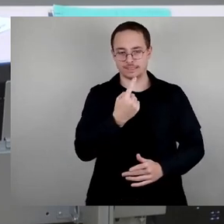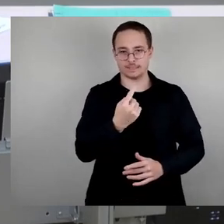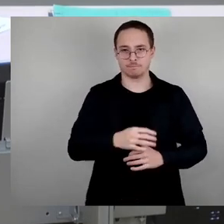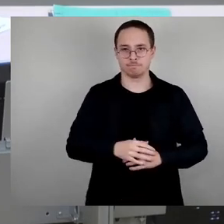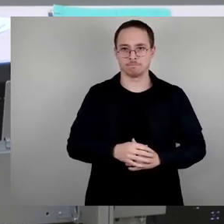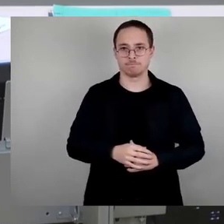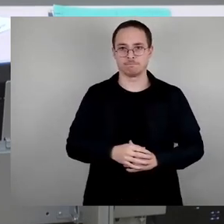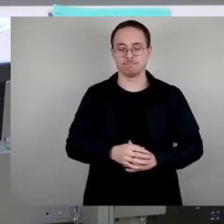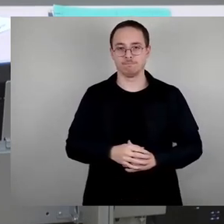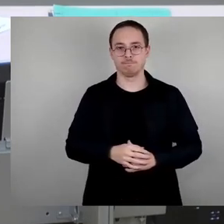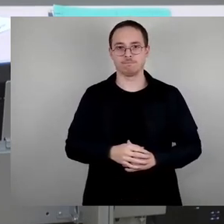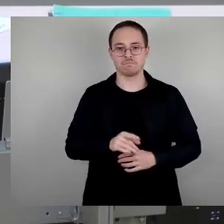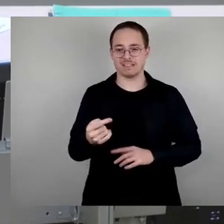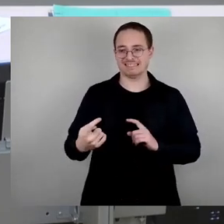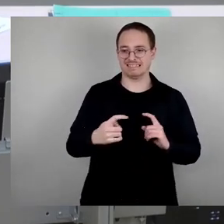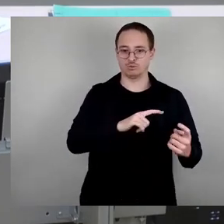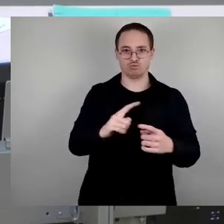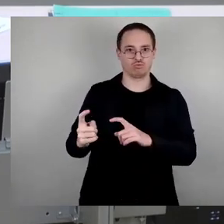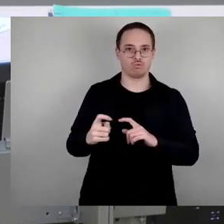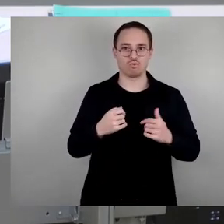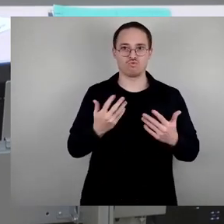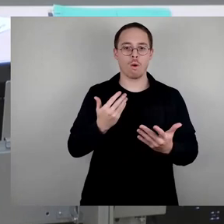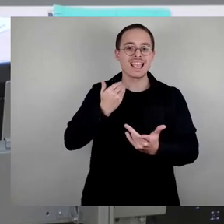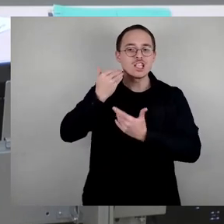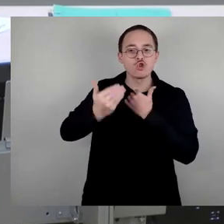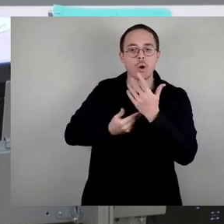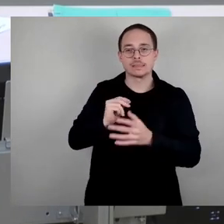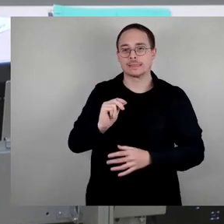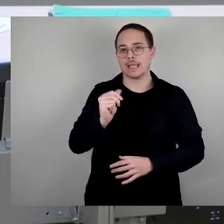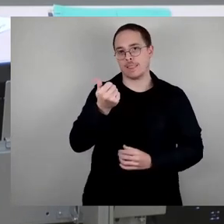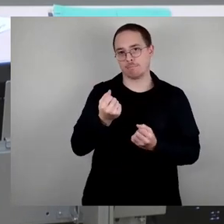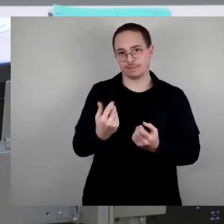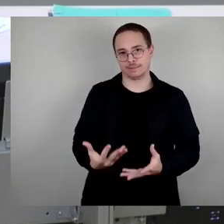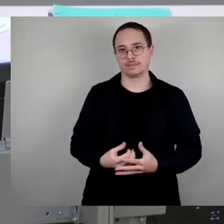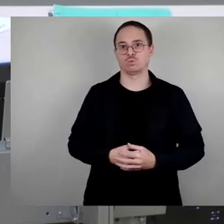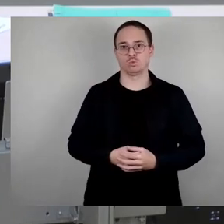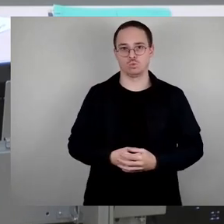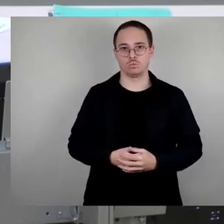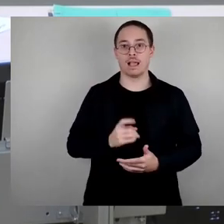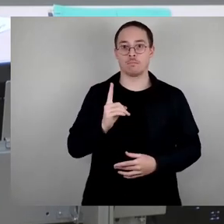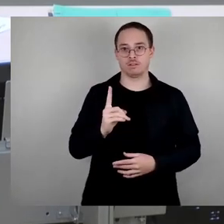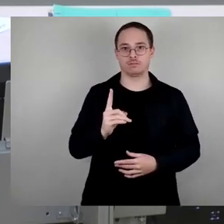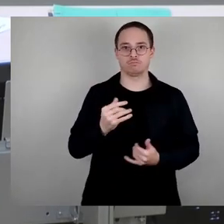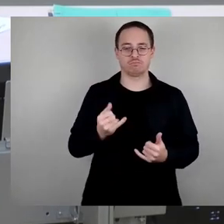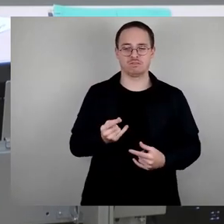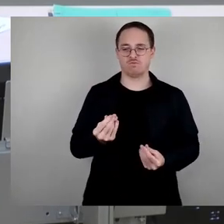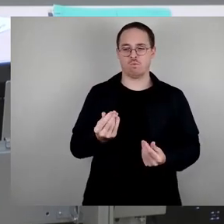diskutieren ja selten in historischen Zusammenhängen, historischen Dimensionen, aber wenn sich dann die Linke